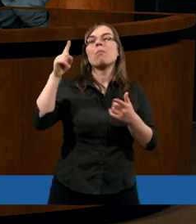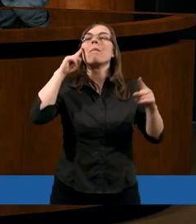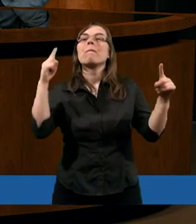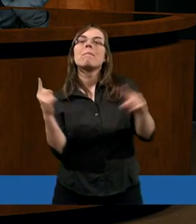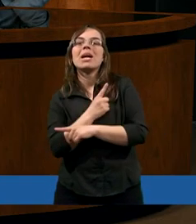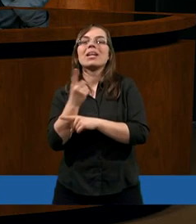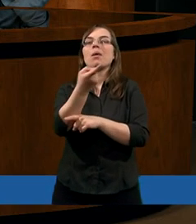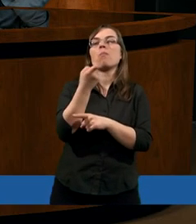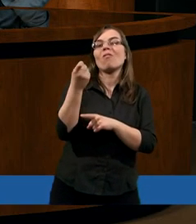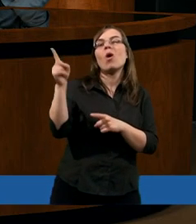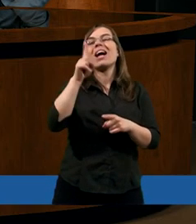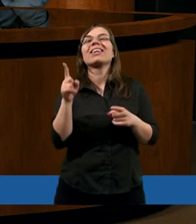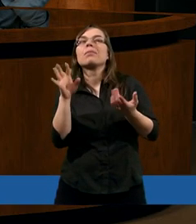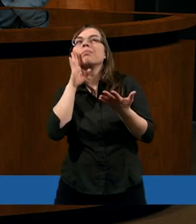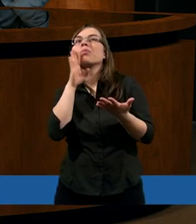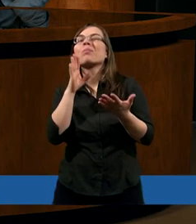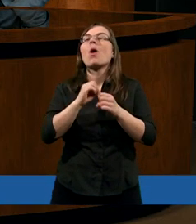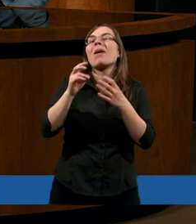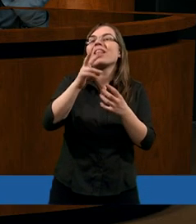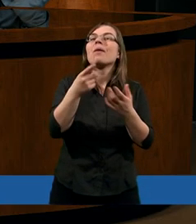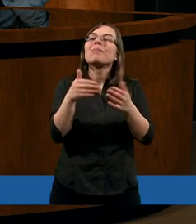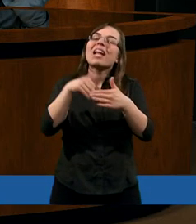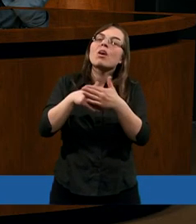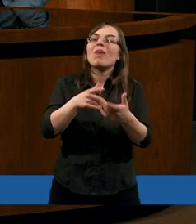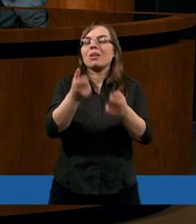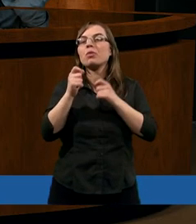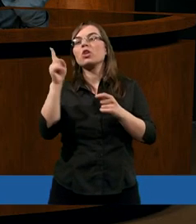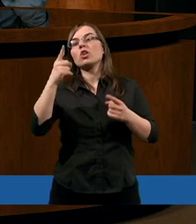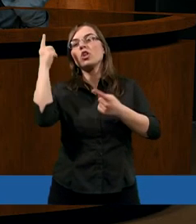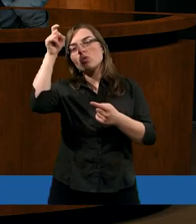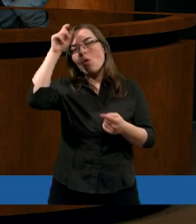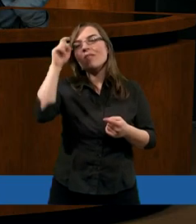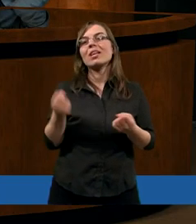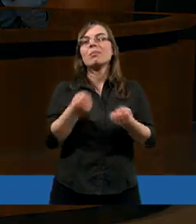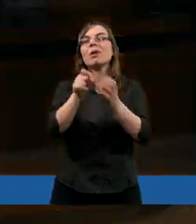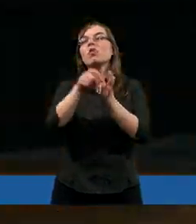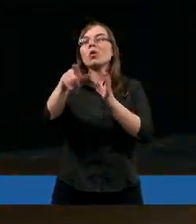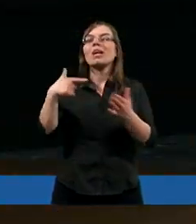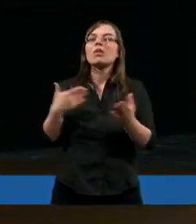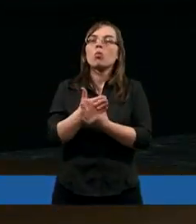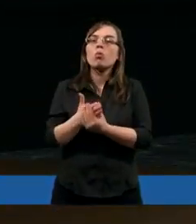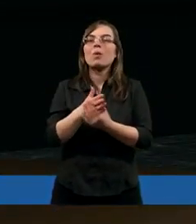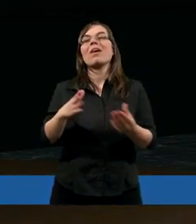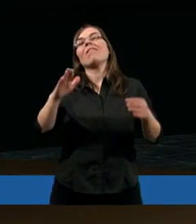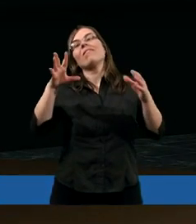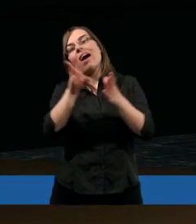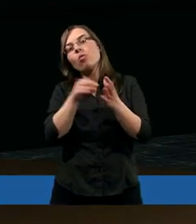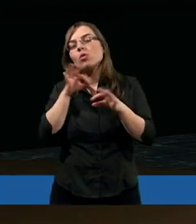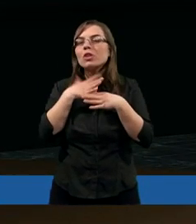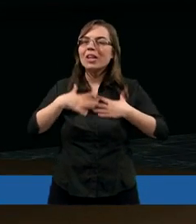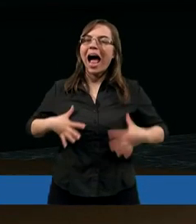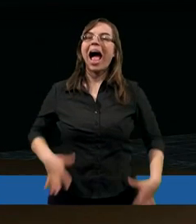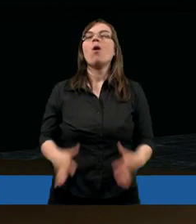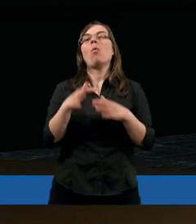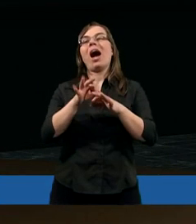powołanie z zawodem takim typowym i wtedy, kiedy człowiek zmierzał w tej służbie według ciała, tak?